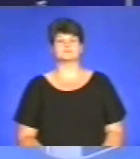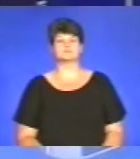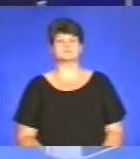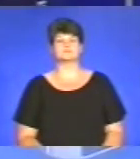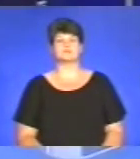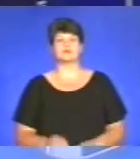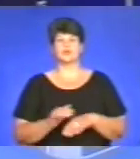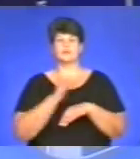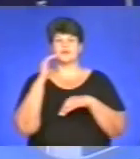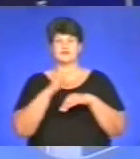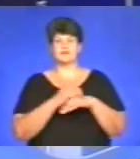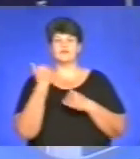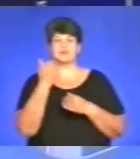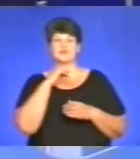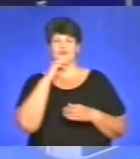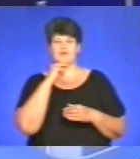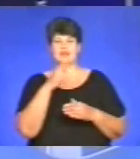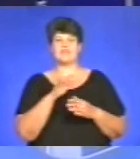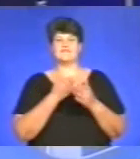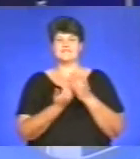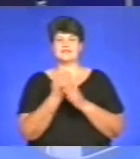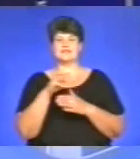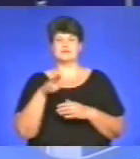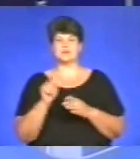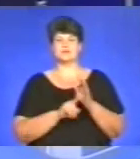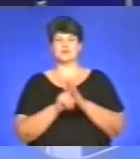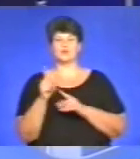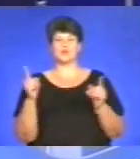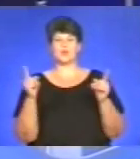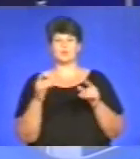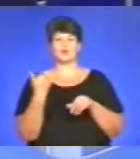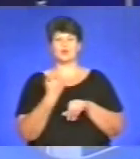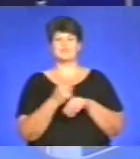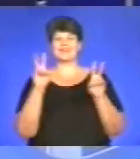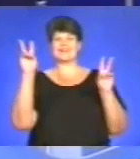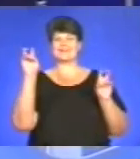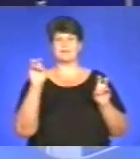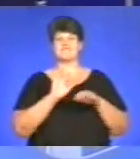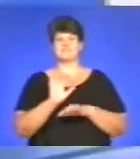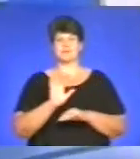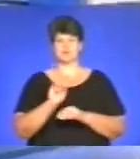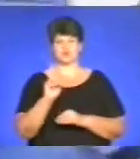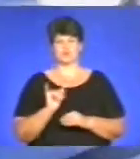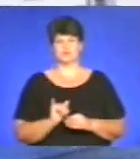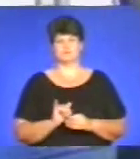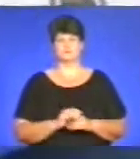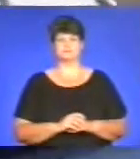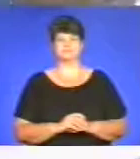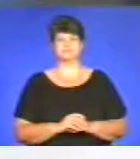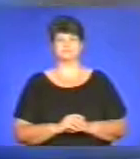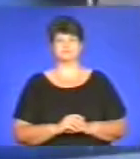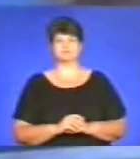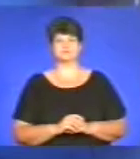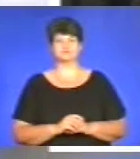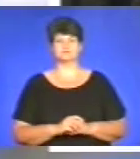Добрий вечір. До вашої уваги вістити тебе. На початку коротко про головні теми випуску. МУЗЫКАЛЬНАЯ